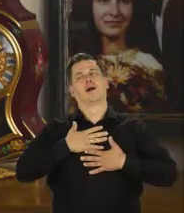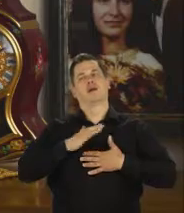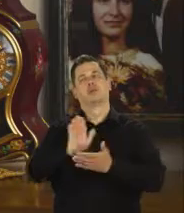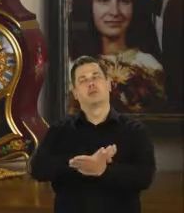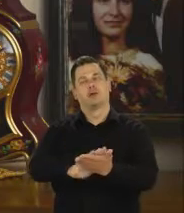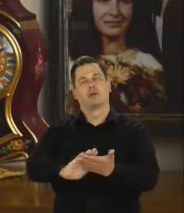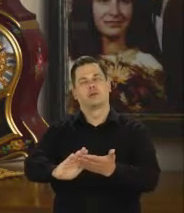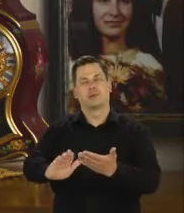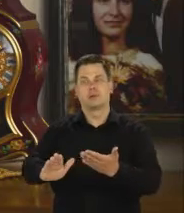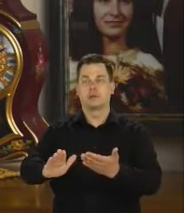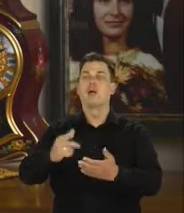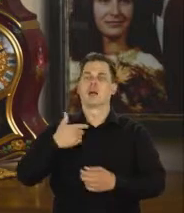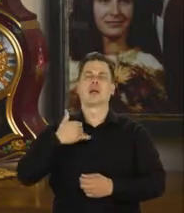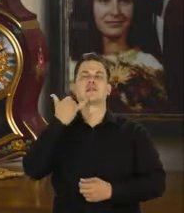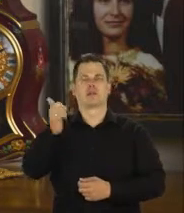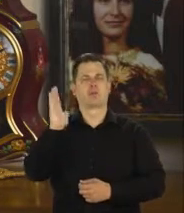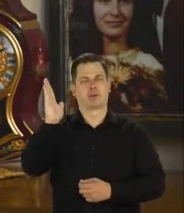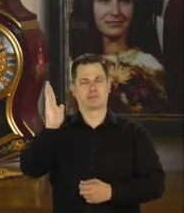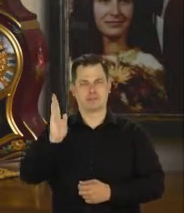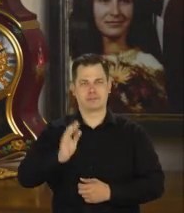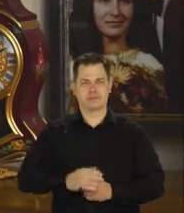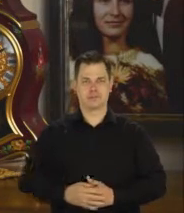Przepraszam. Zadzwonię później.